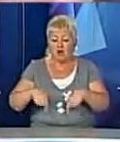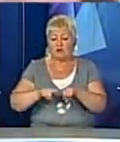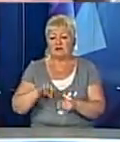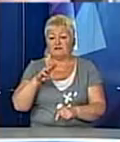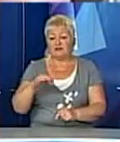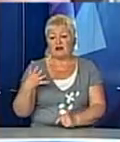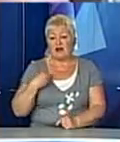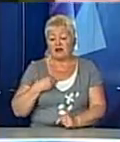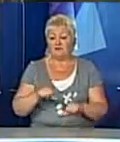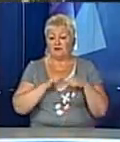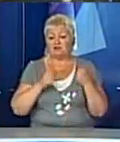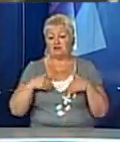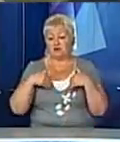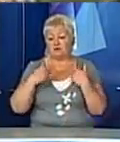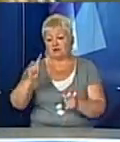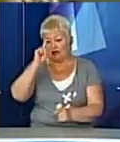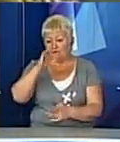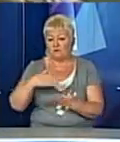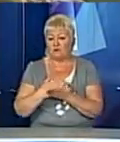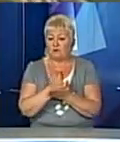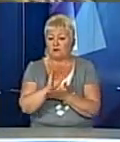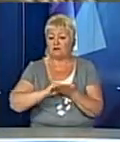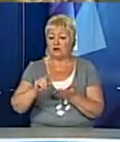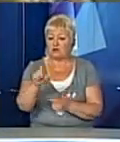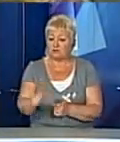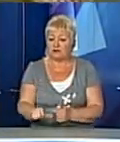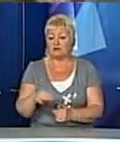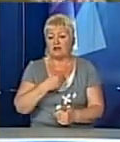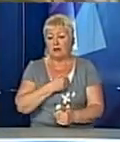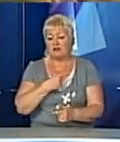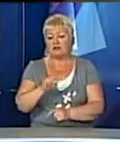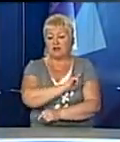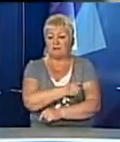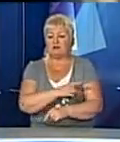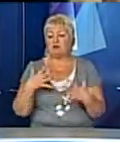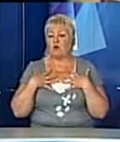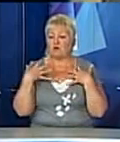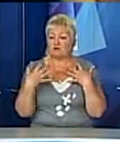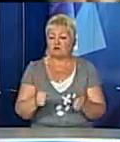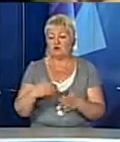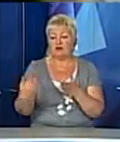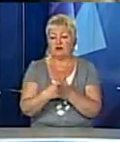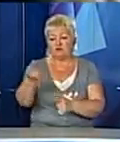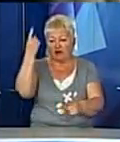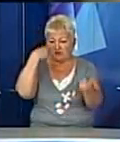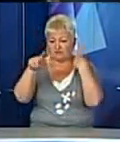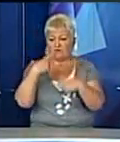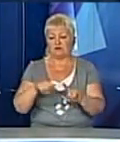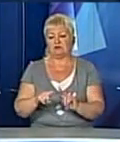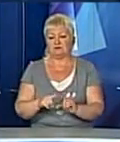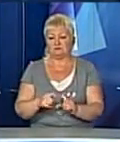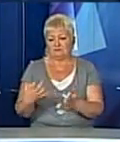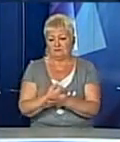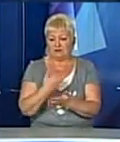щиро вітає відомого політика та журналісти Ярослава Кензіра і бажає міцного здоров'я та нових творчих відкриттів.